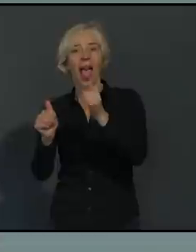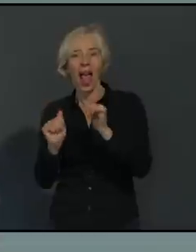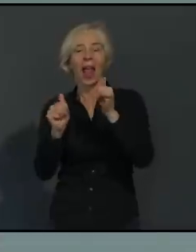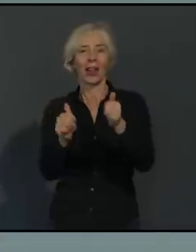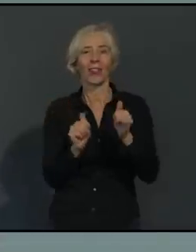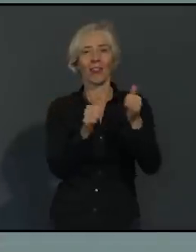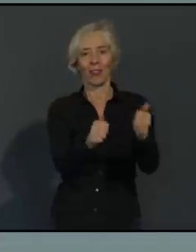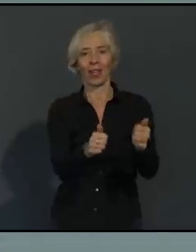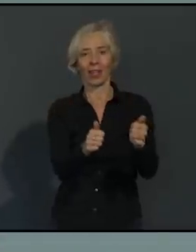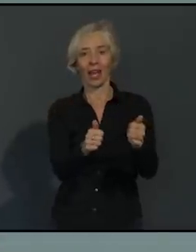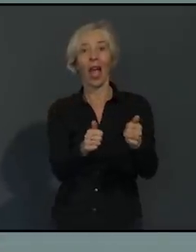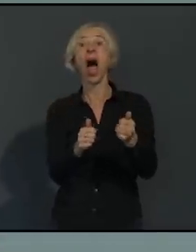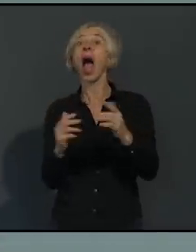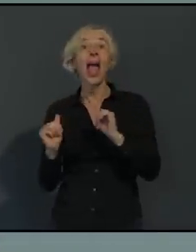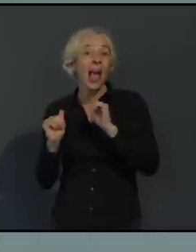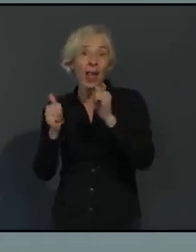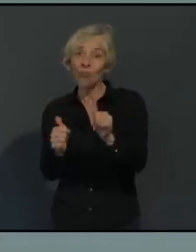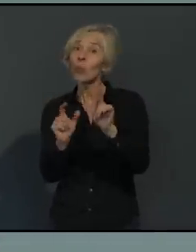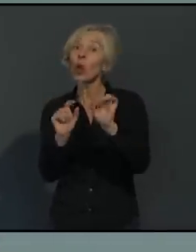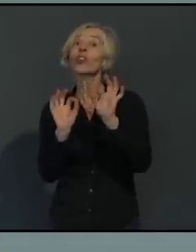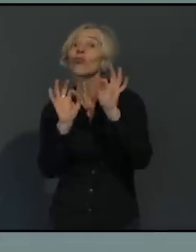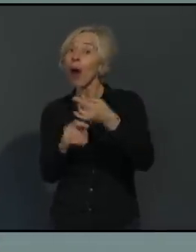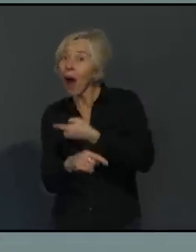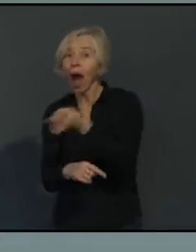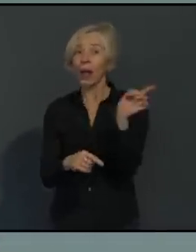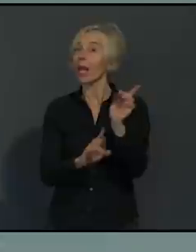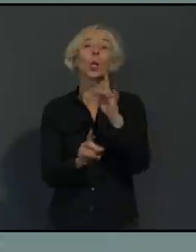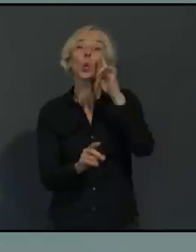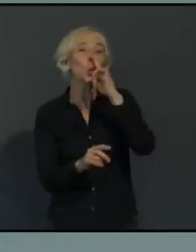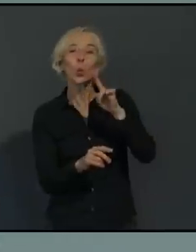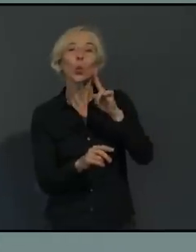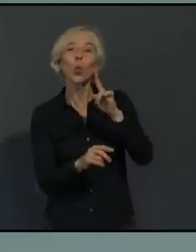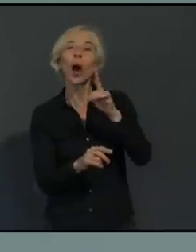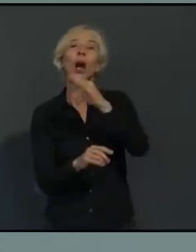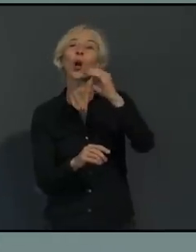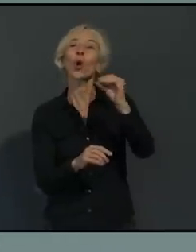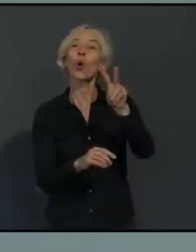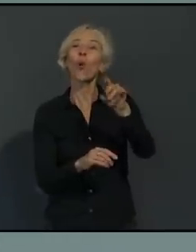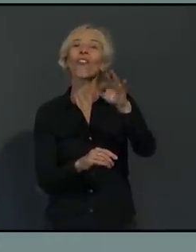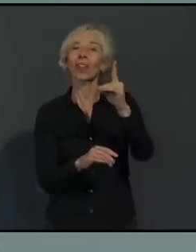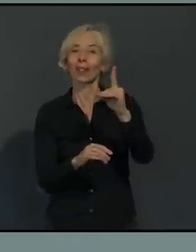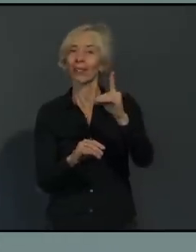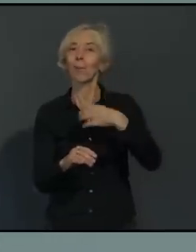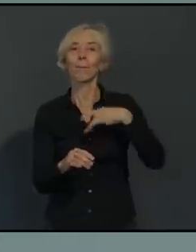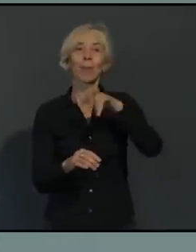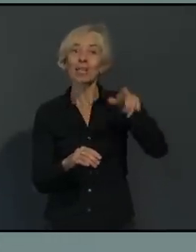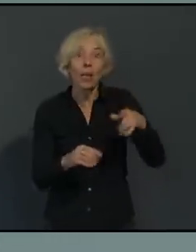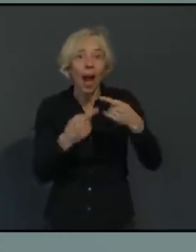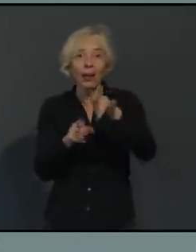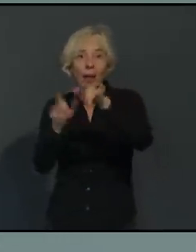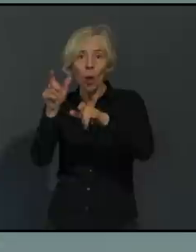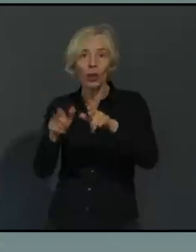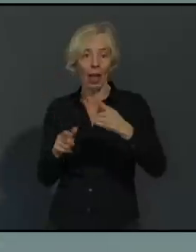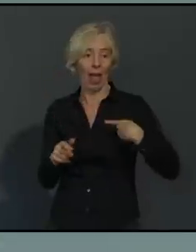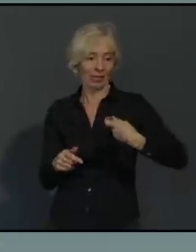damit sind eben nicht nur die Covid-Patienten gemeint, sondern eben auch diejenigen, der einen Herzinfarkt oder eine andere schwere,